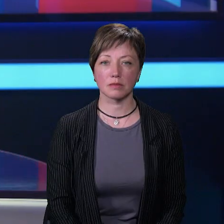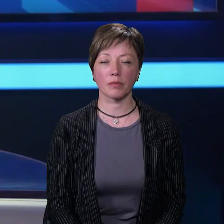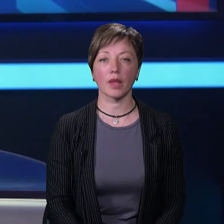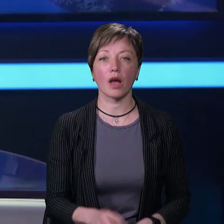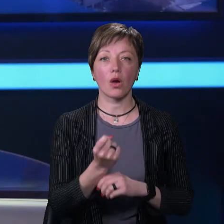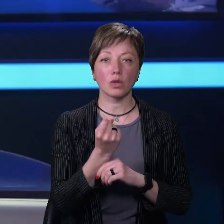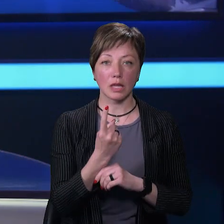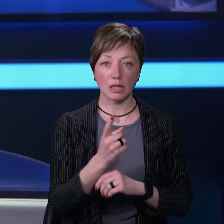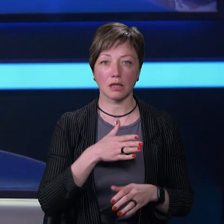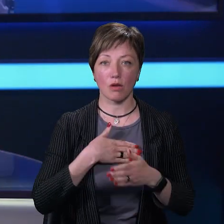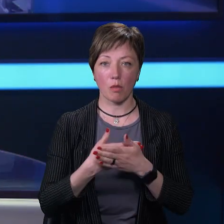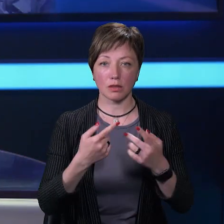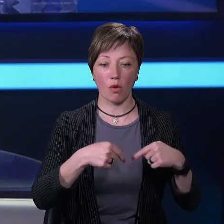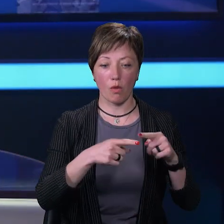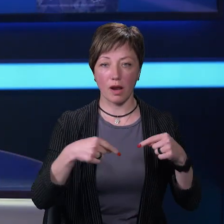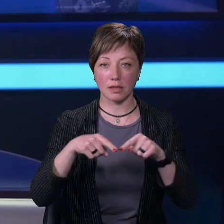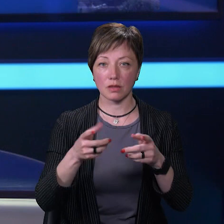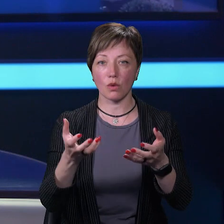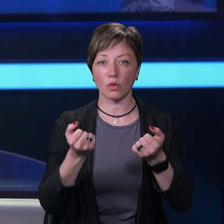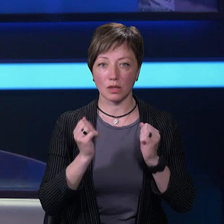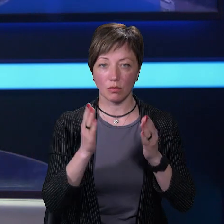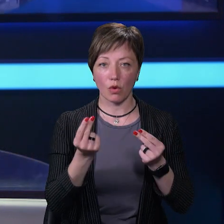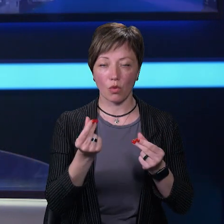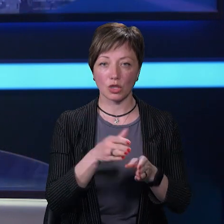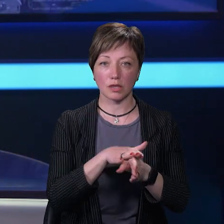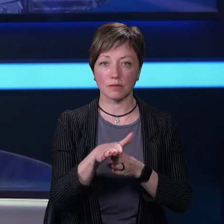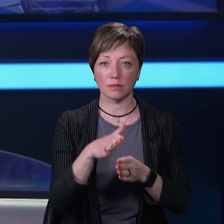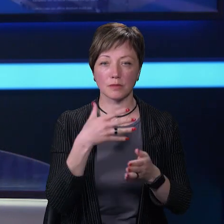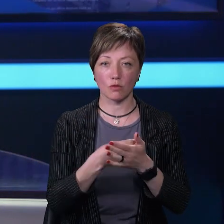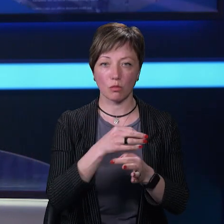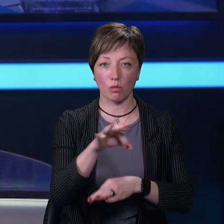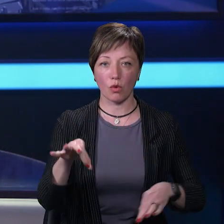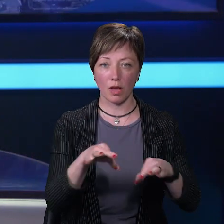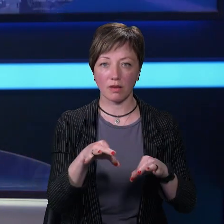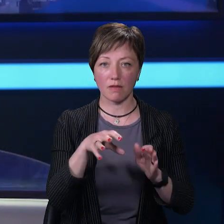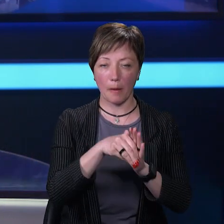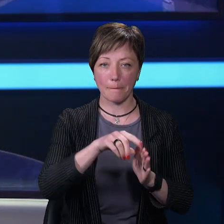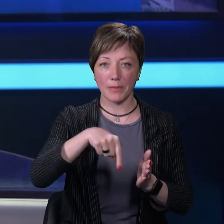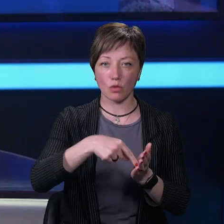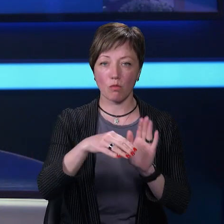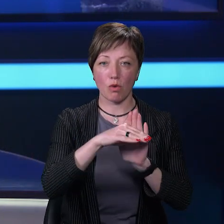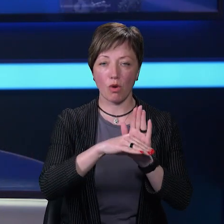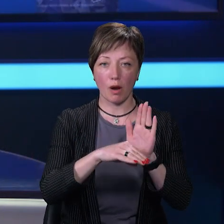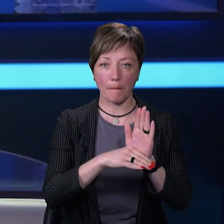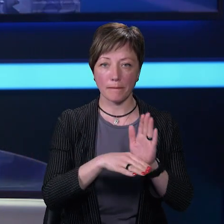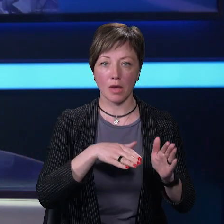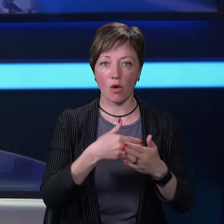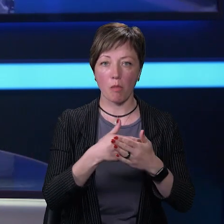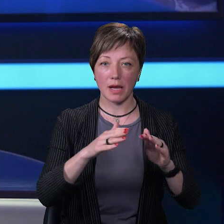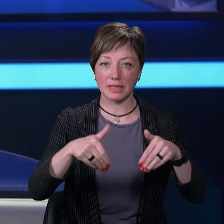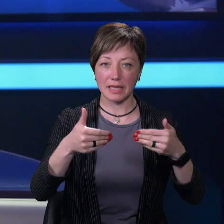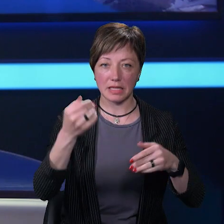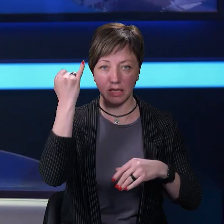11 громадських організацій отримують гроші на реалізацію проєктів у рамках міської програми громадській